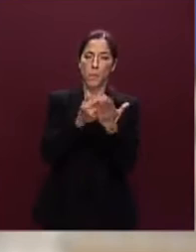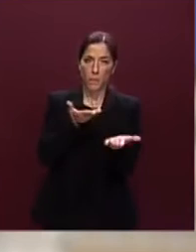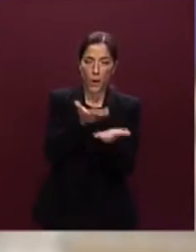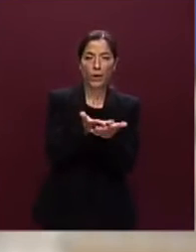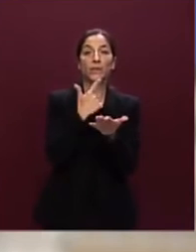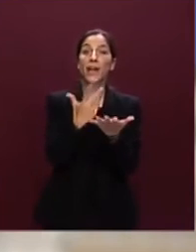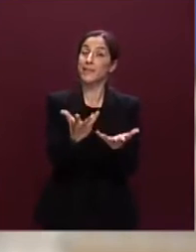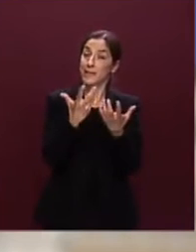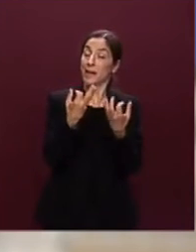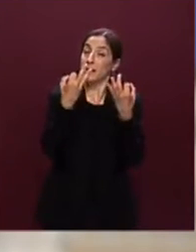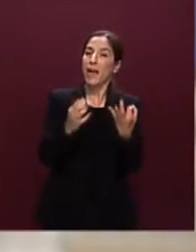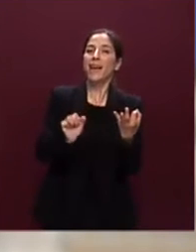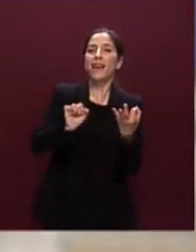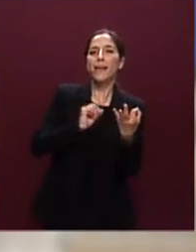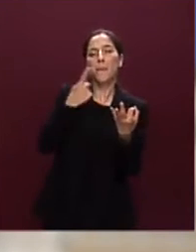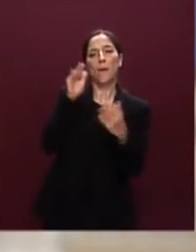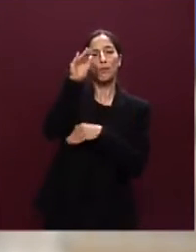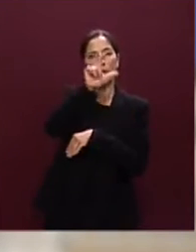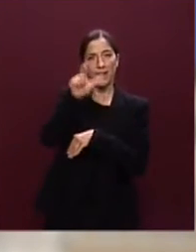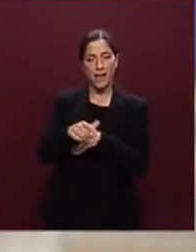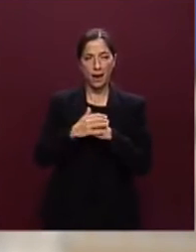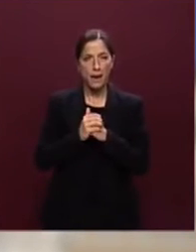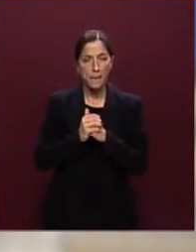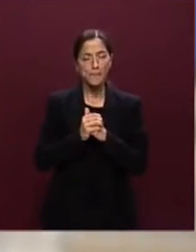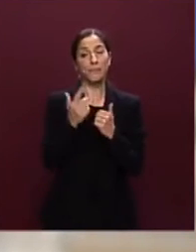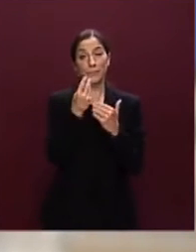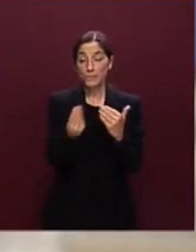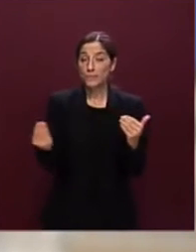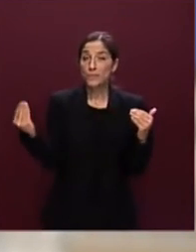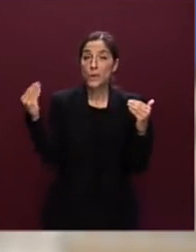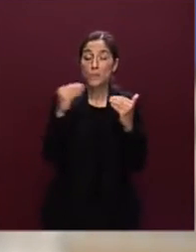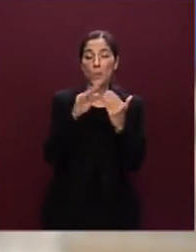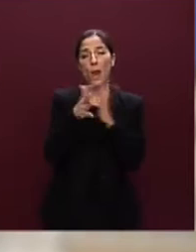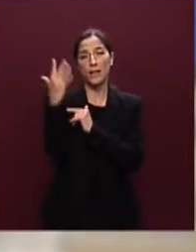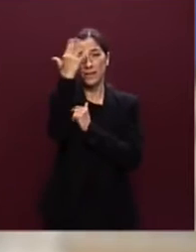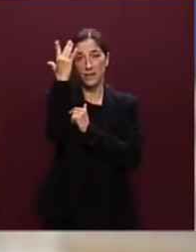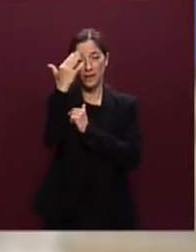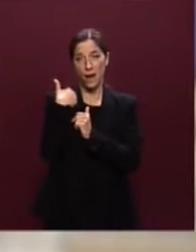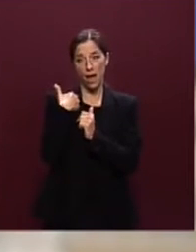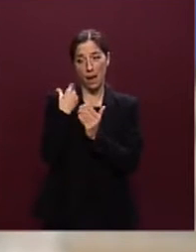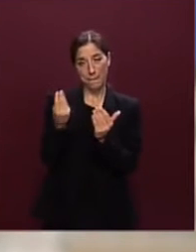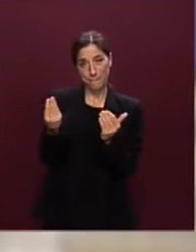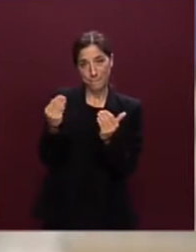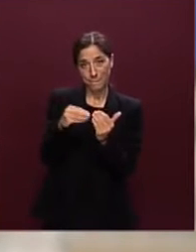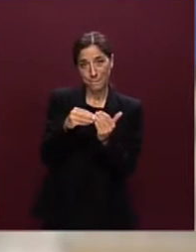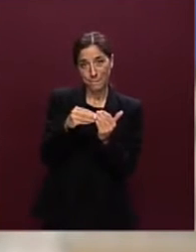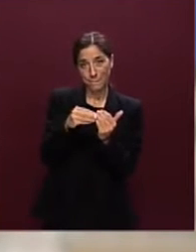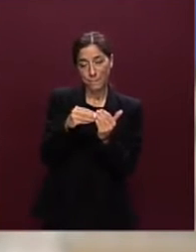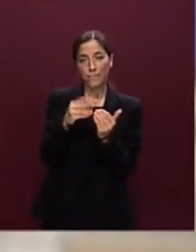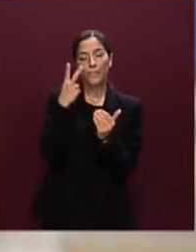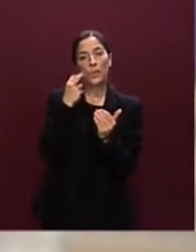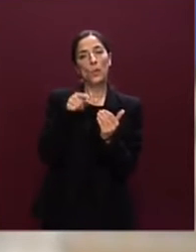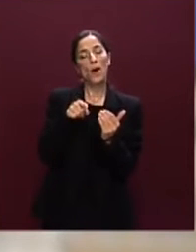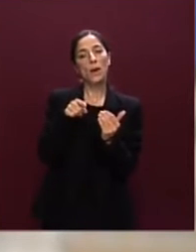per il futuro del nostro Paese a questo aggiungo un'altra considerazione collegata al